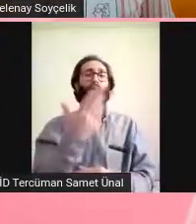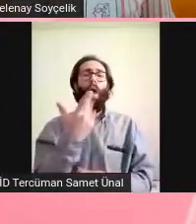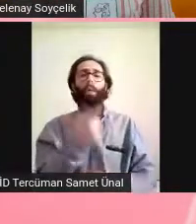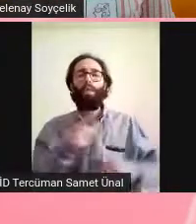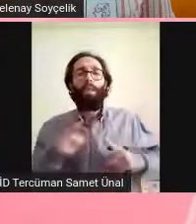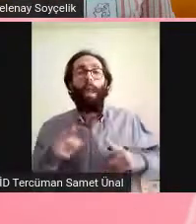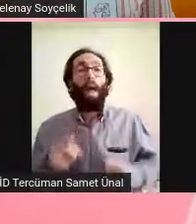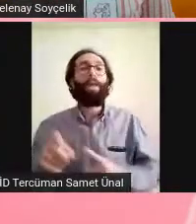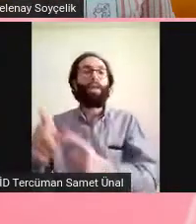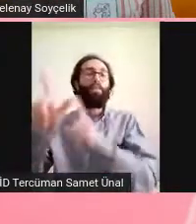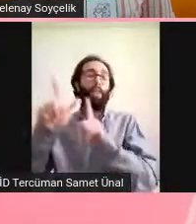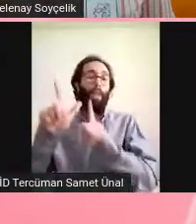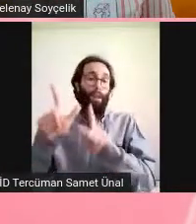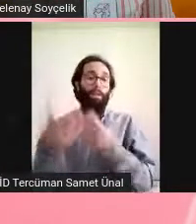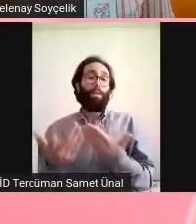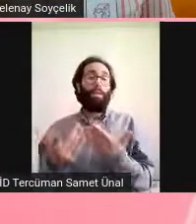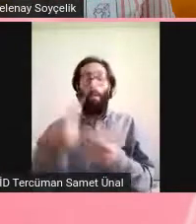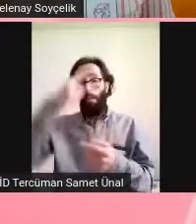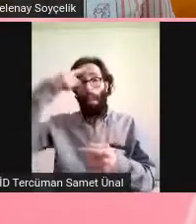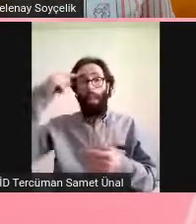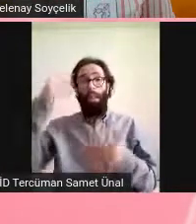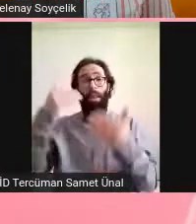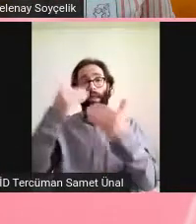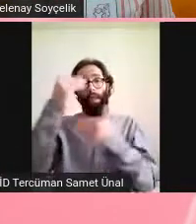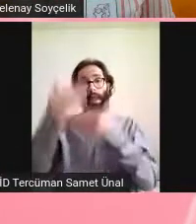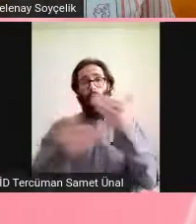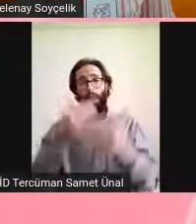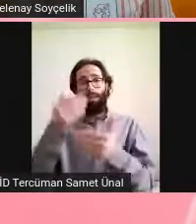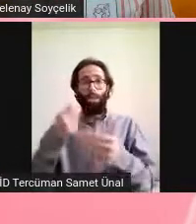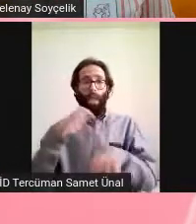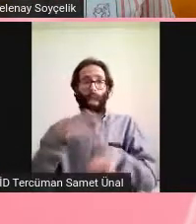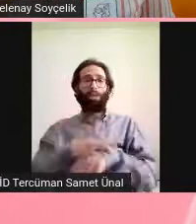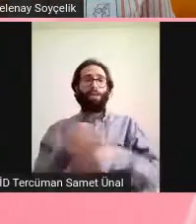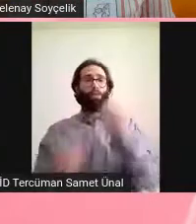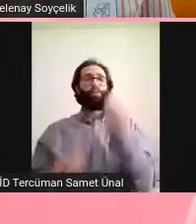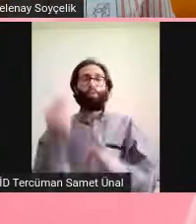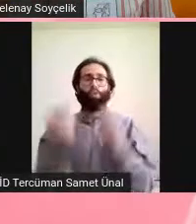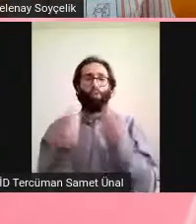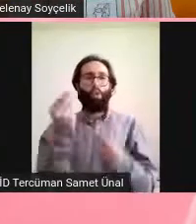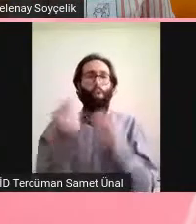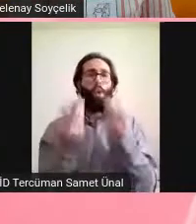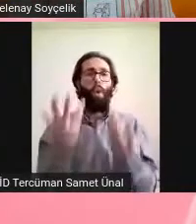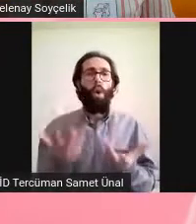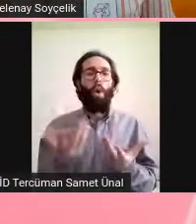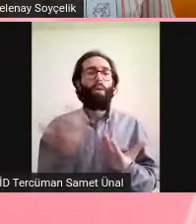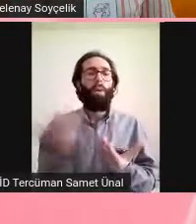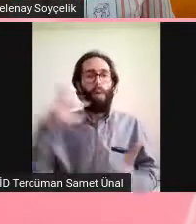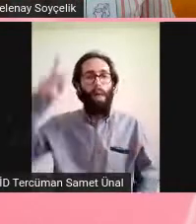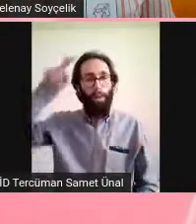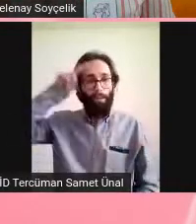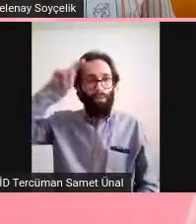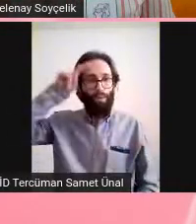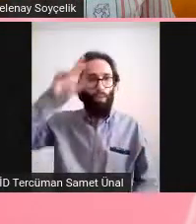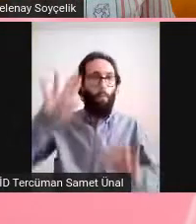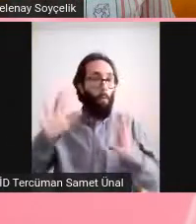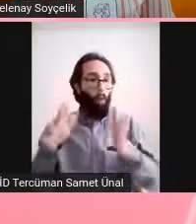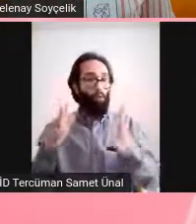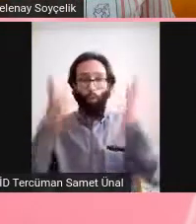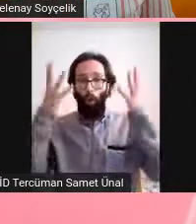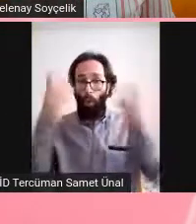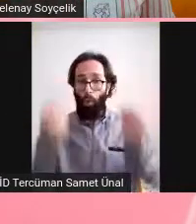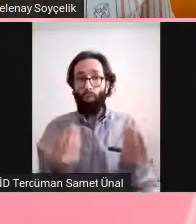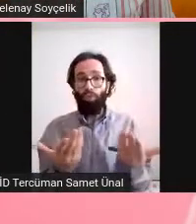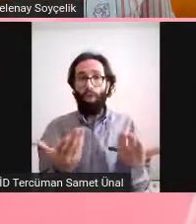Belki semptom tedavisi yapılabilir. Mesela depresyona falan girdiyse o insan zaten çıkıp doktora gitmez.